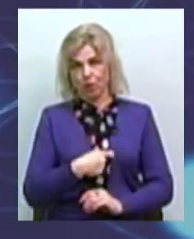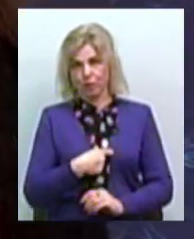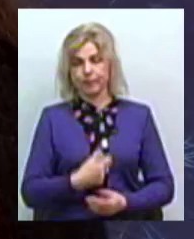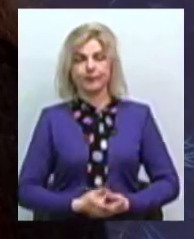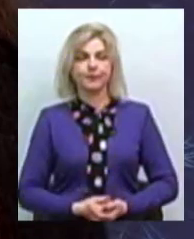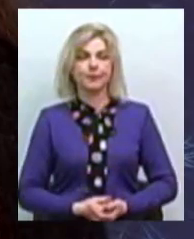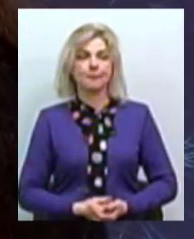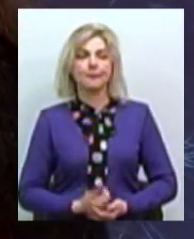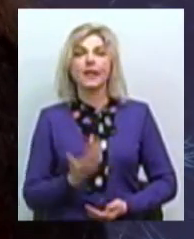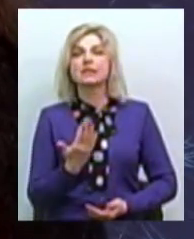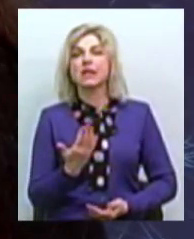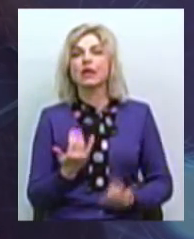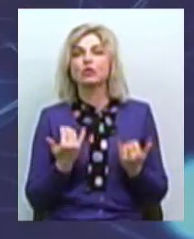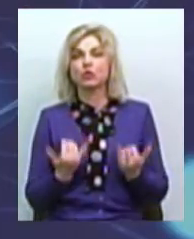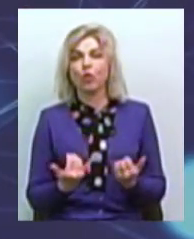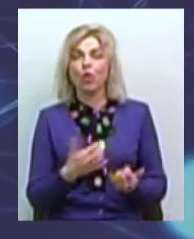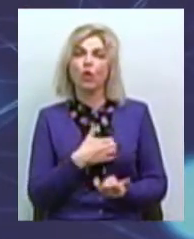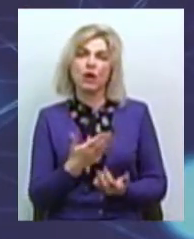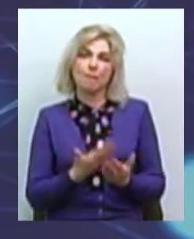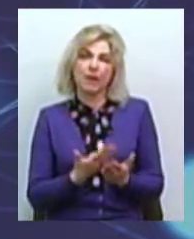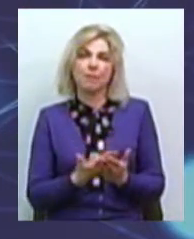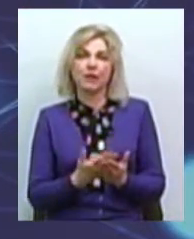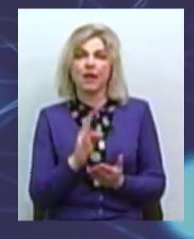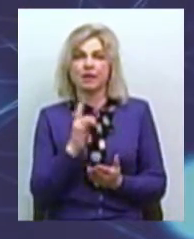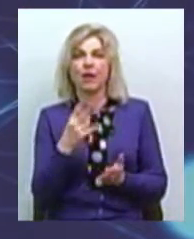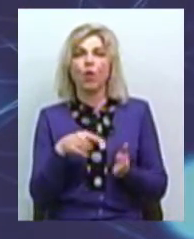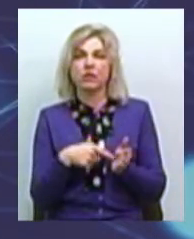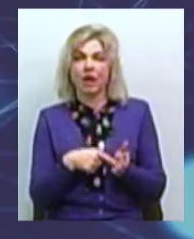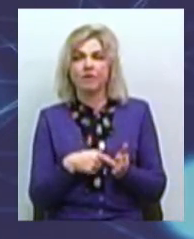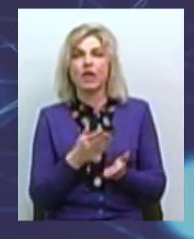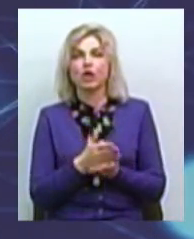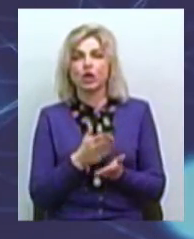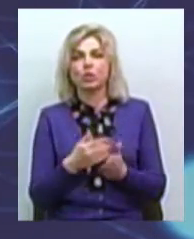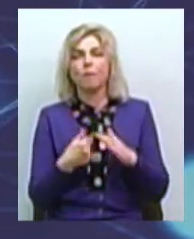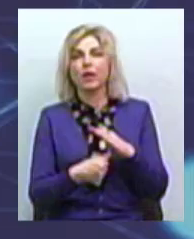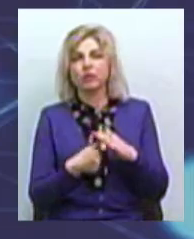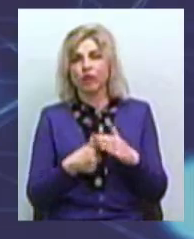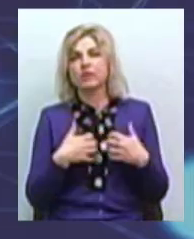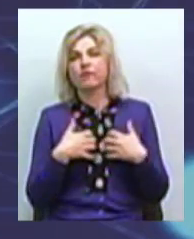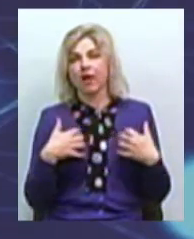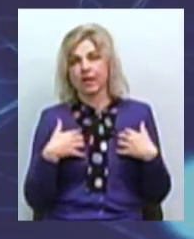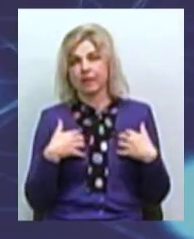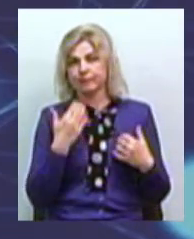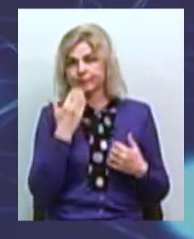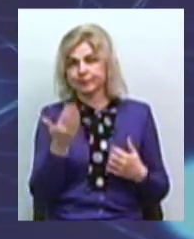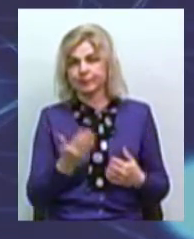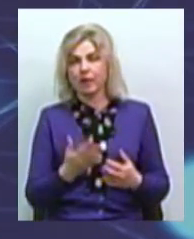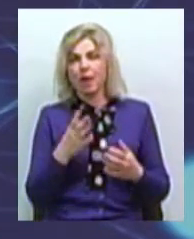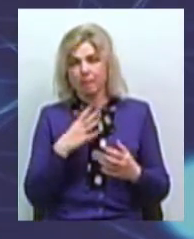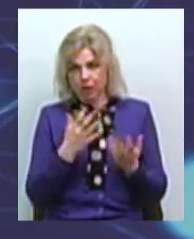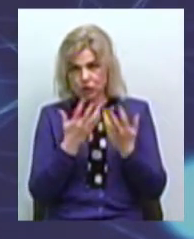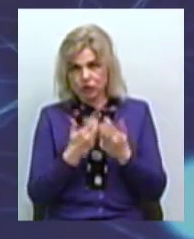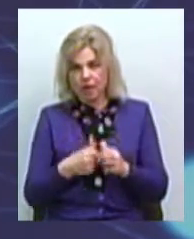Олена, а скільки сьогодні, хоча приблизно в Миколаєві, існує безпритульних тварин? Був підрахунок